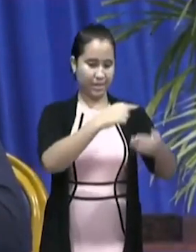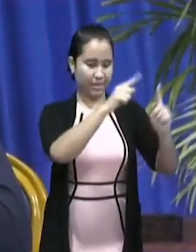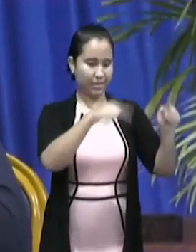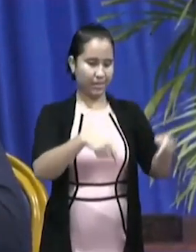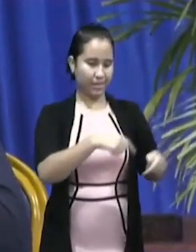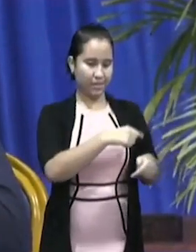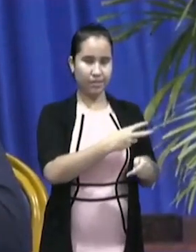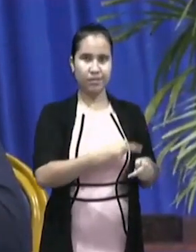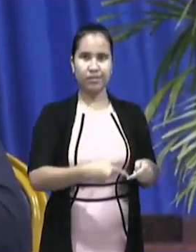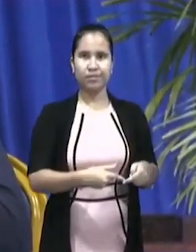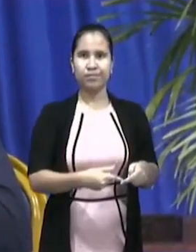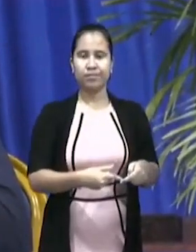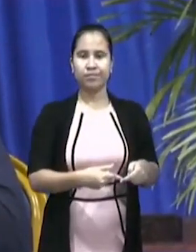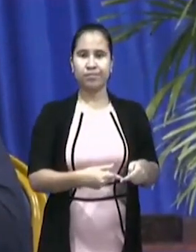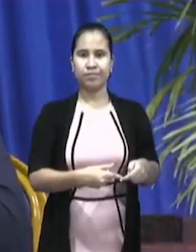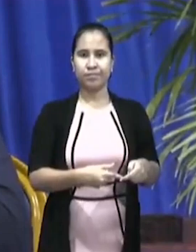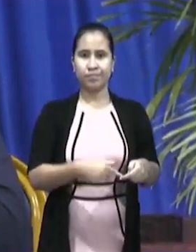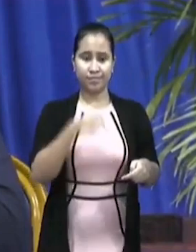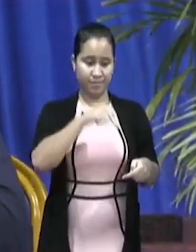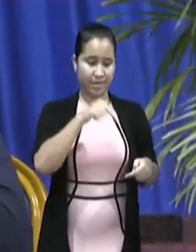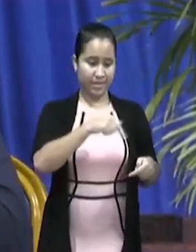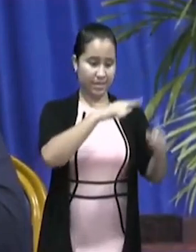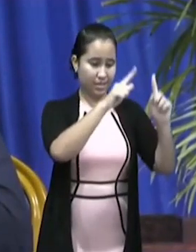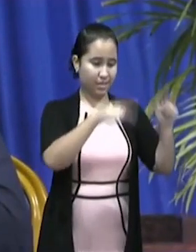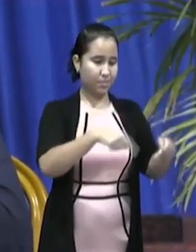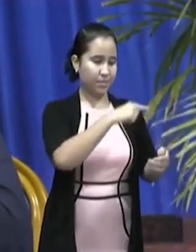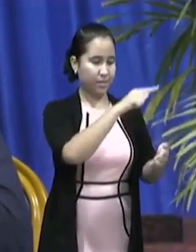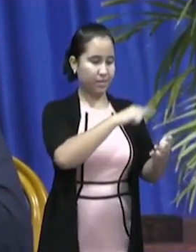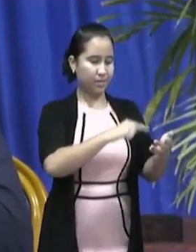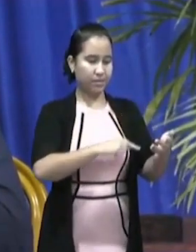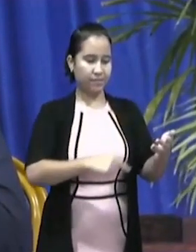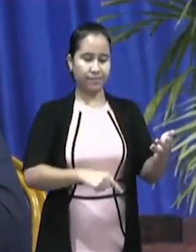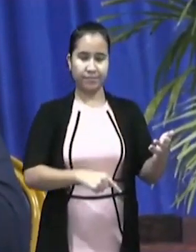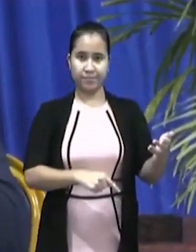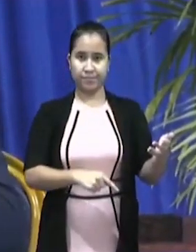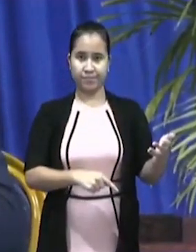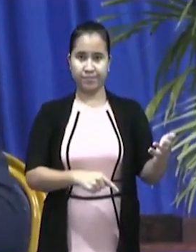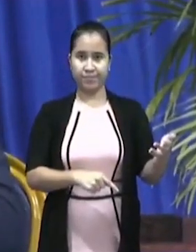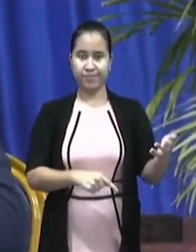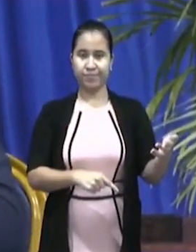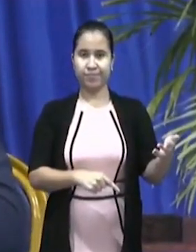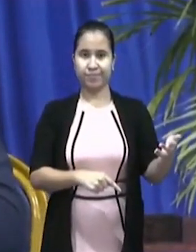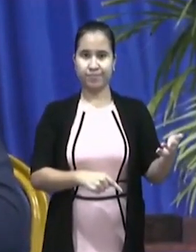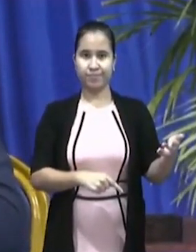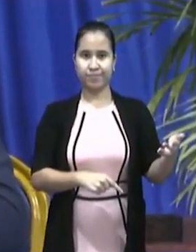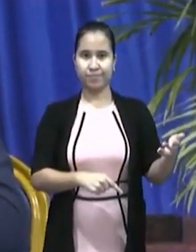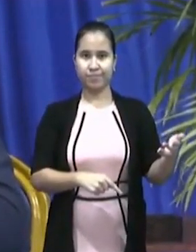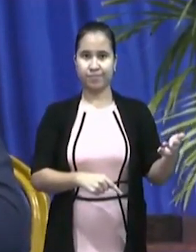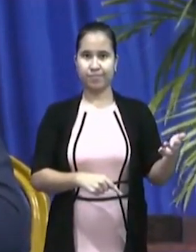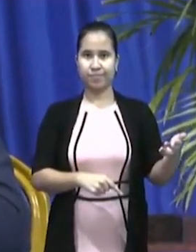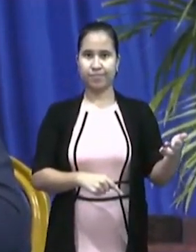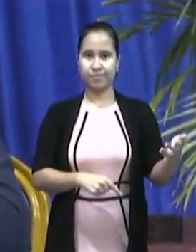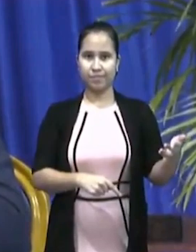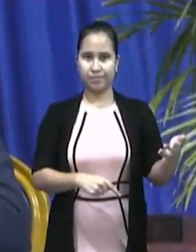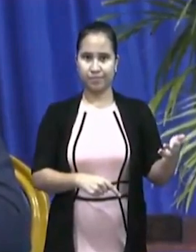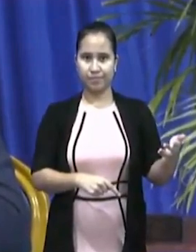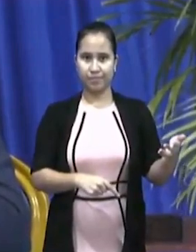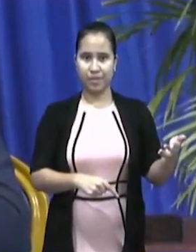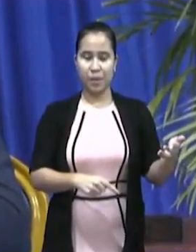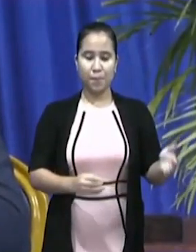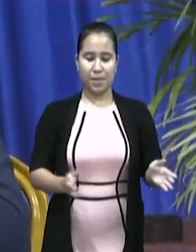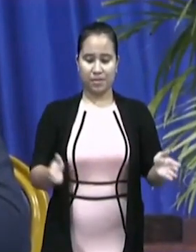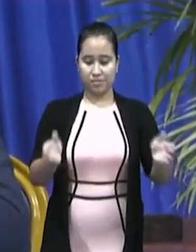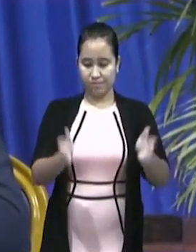berekening op dit moment, en bij deze berekening, is de, met de factor, partial lockdown,